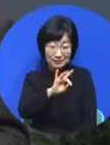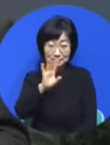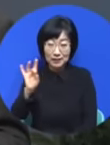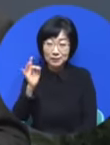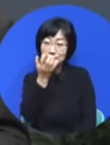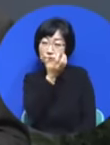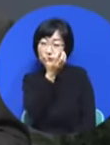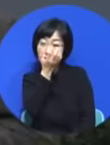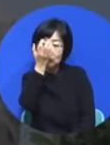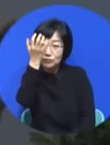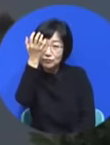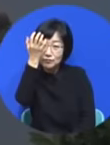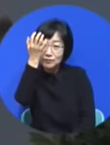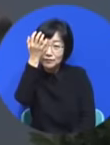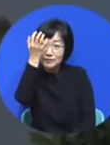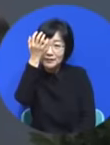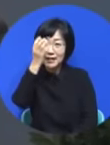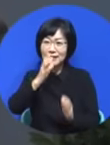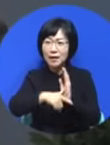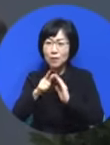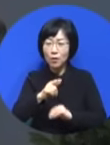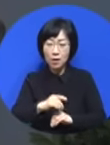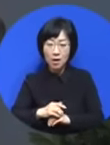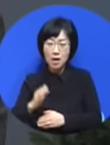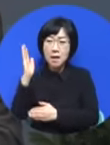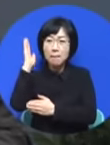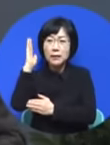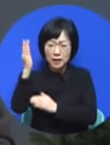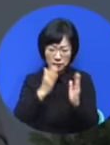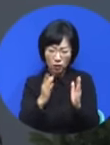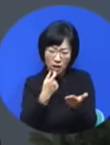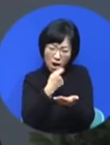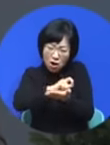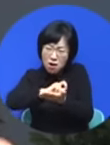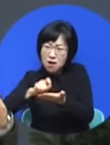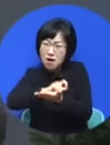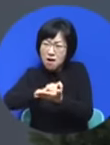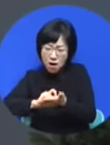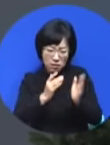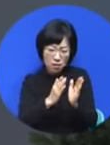have if I'm going to have a dream. 메시지 정리하는 꿈이다. It's a dream about organizing my